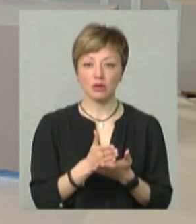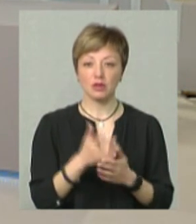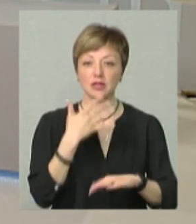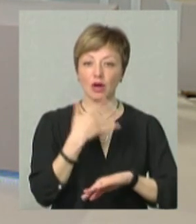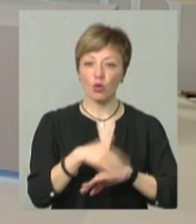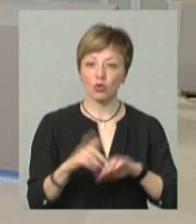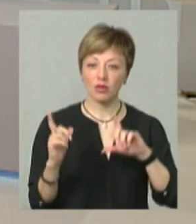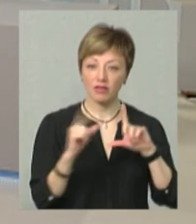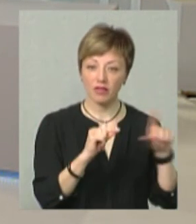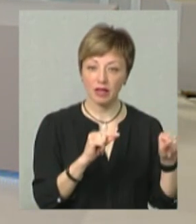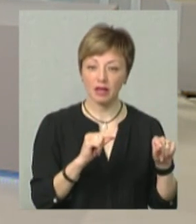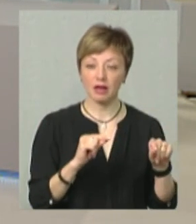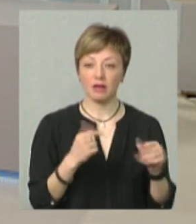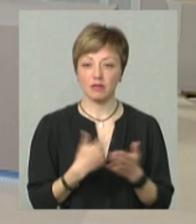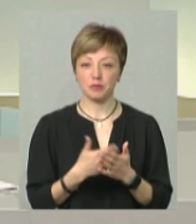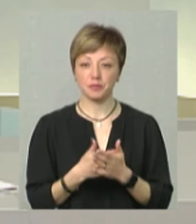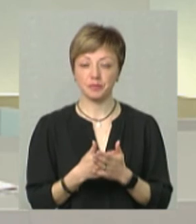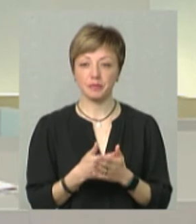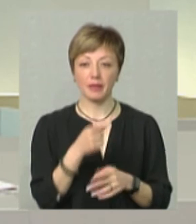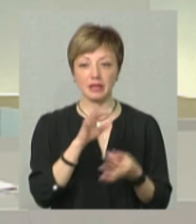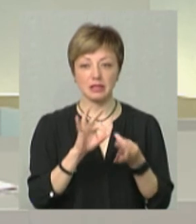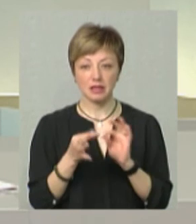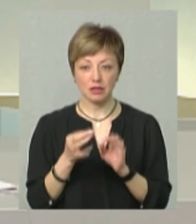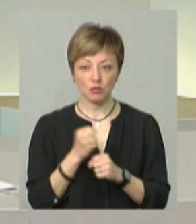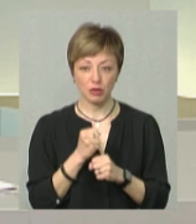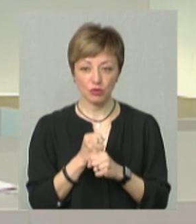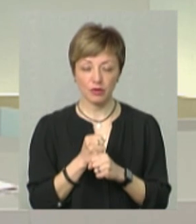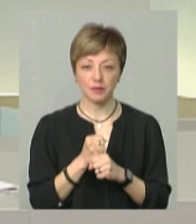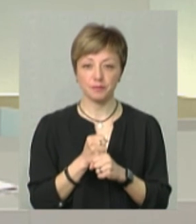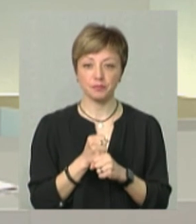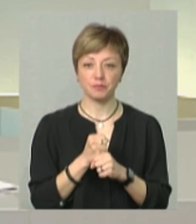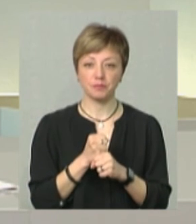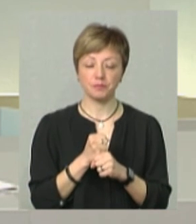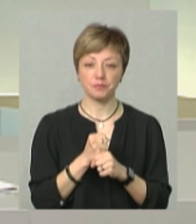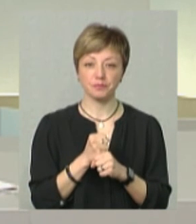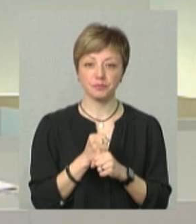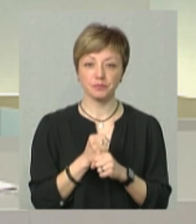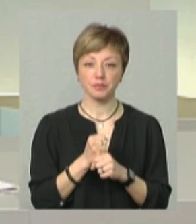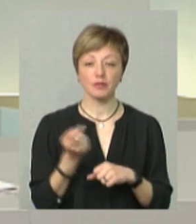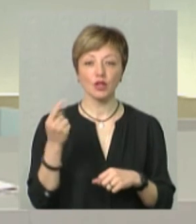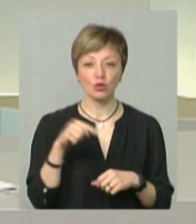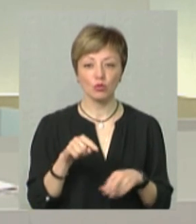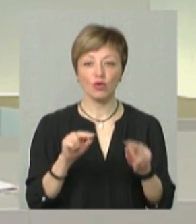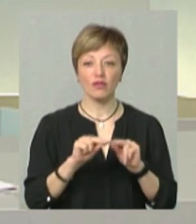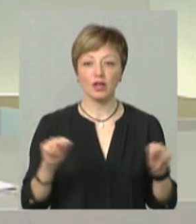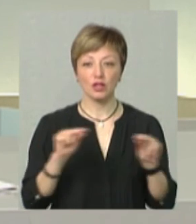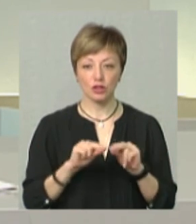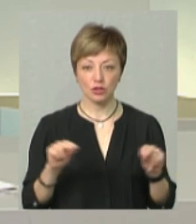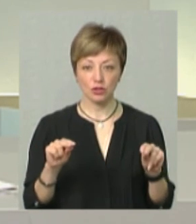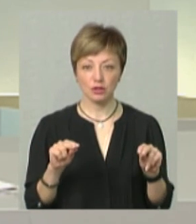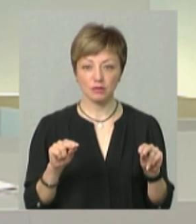за кордон виїхав. Їм складніше працювати. Тому викладачі,